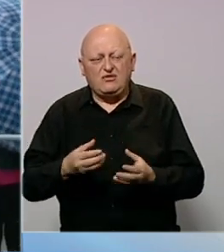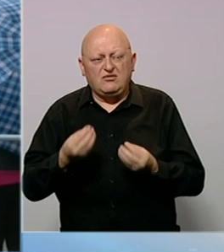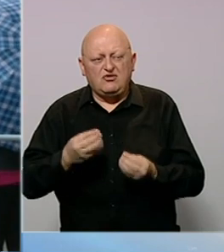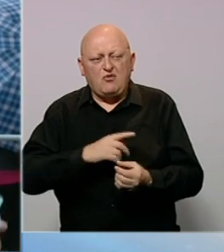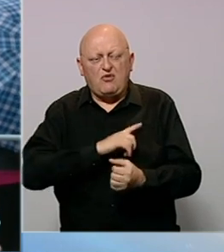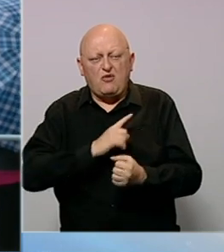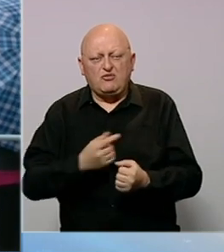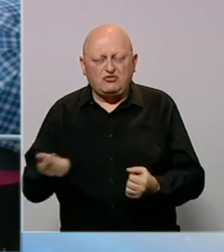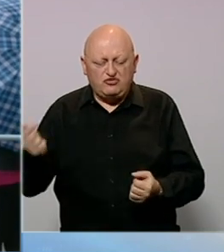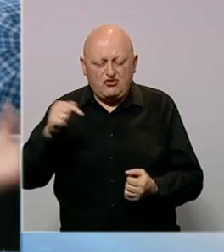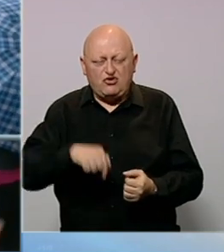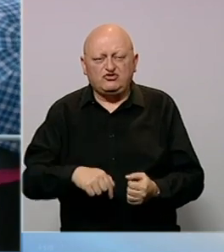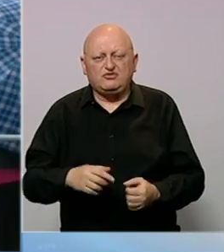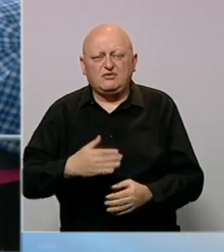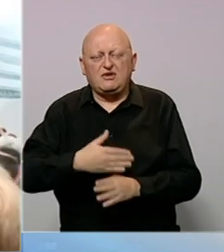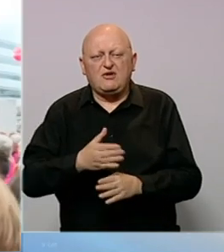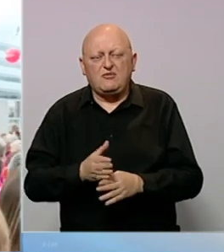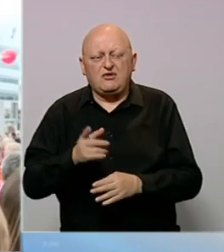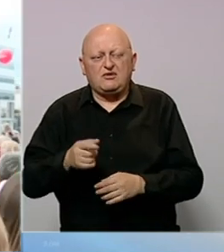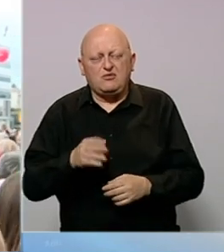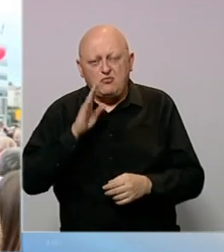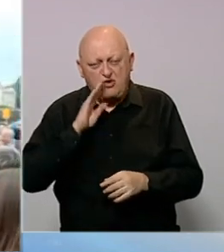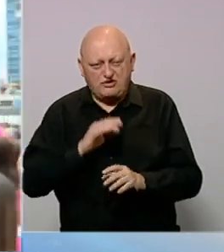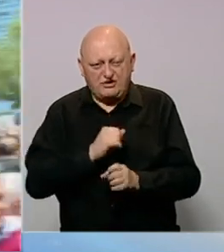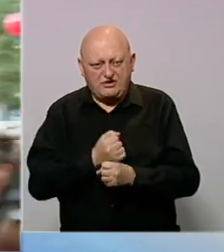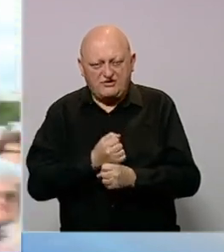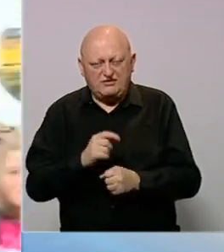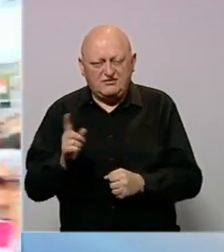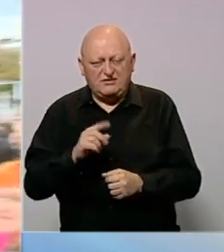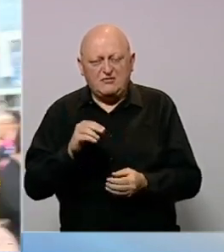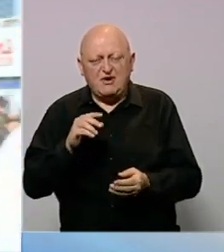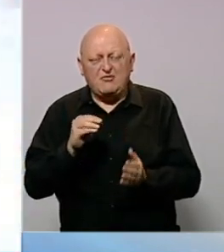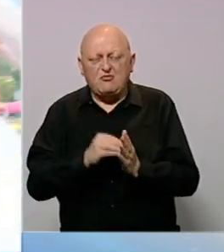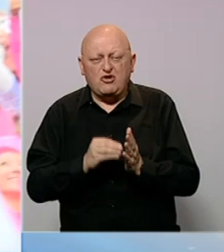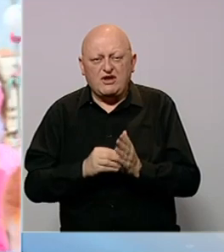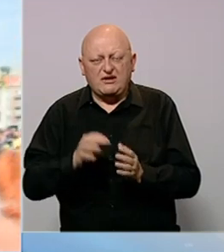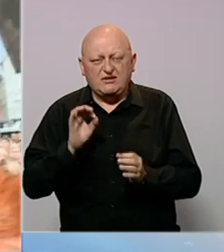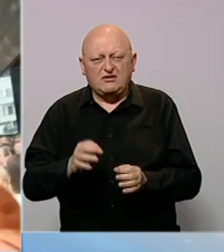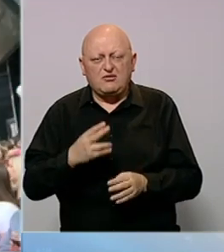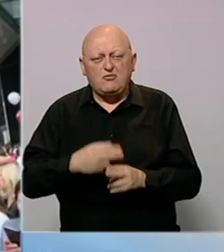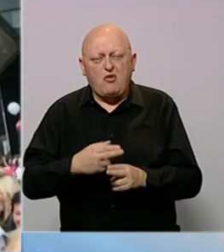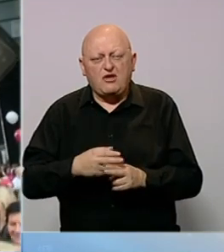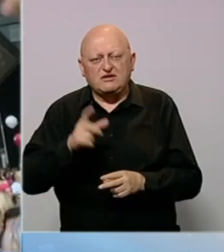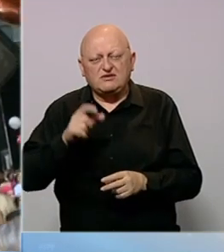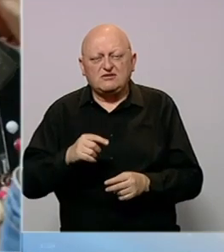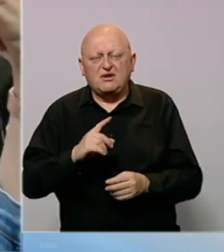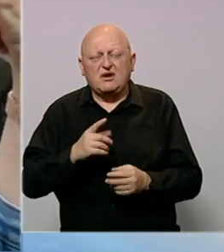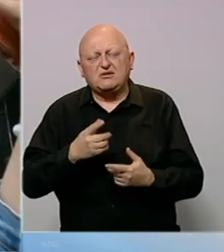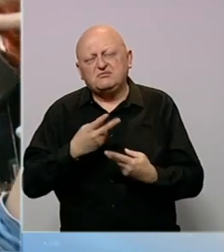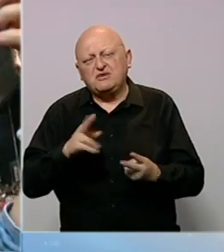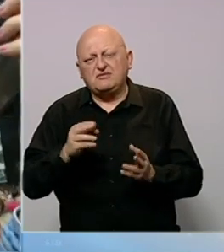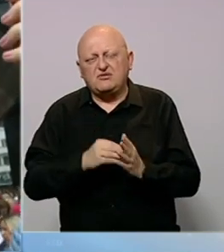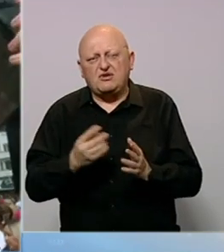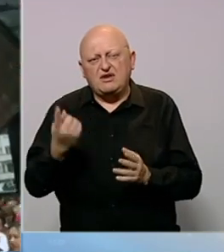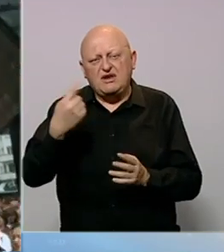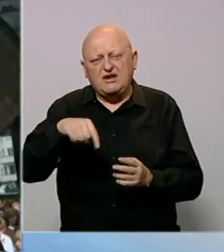energijom i došli smo da podijelimo to. U Bosni i Hercegovini nema tačnih podata kao broj oboljelih, ali nezvanična statistika pokazuje